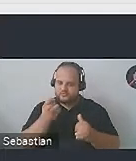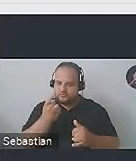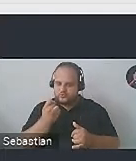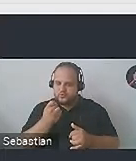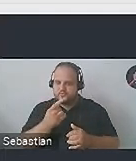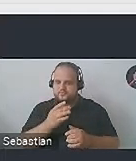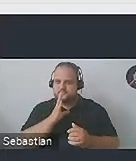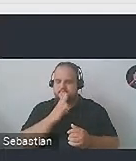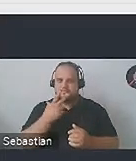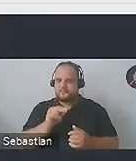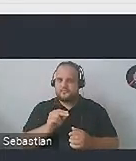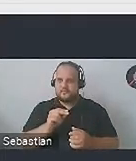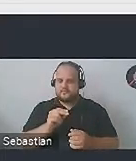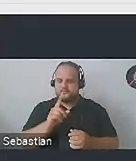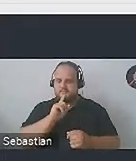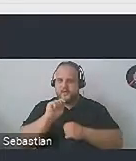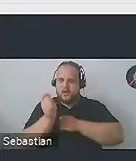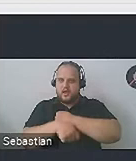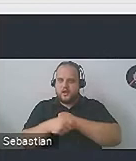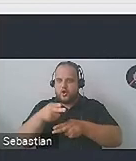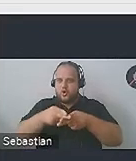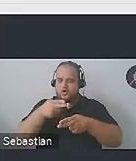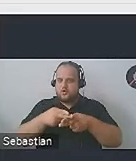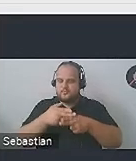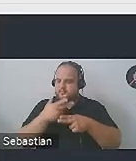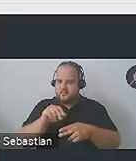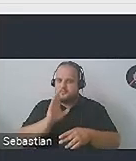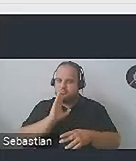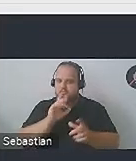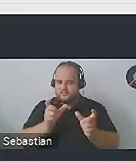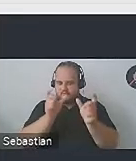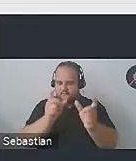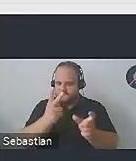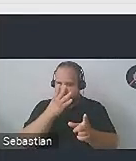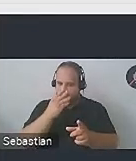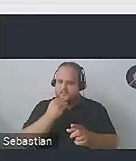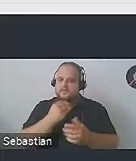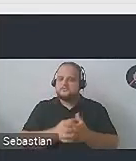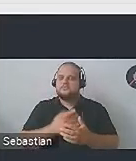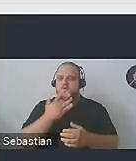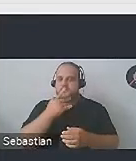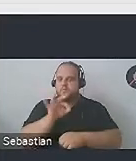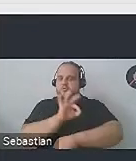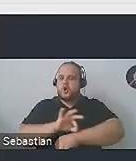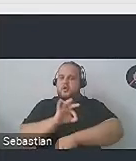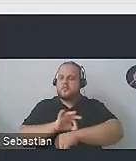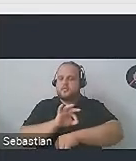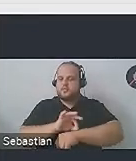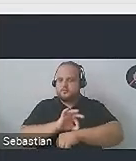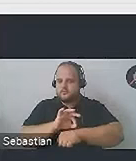skazania na chorobę. I tak samo jest z tymi dwoma ikonami. W tej chwili mówimy już raczej o projektowaniu uniwersalnym,